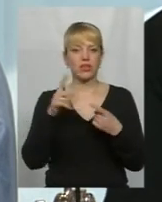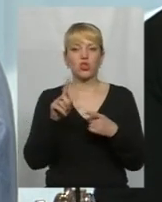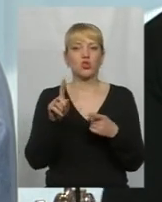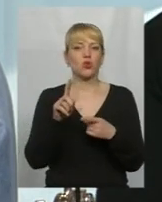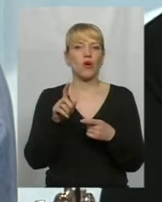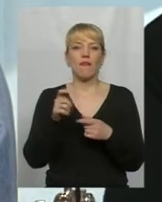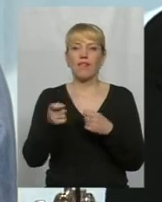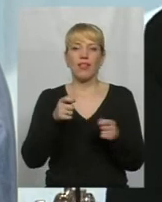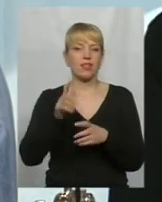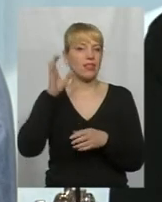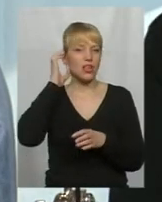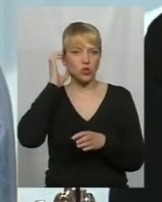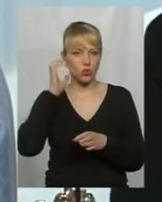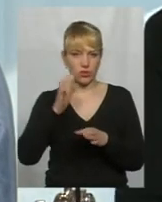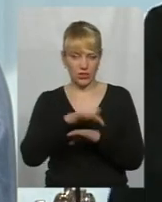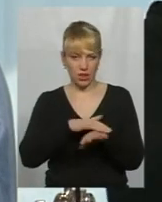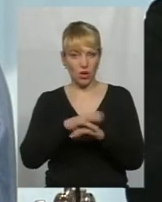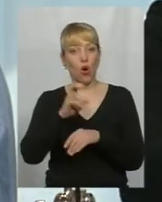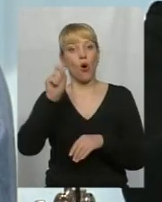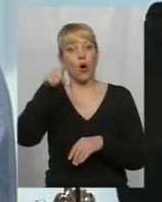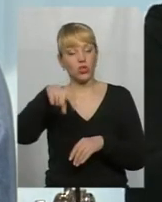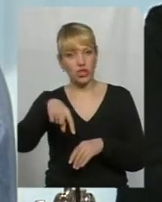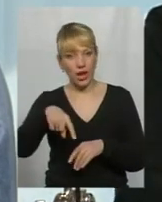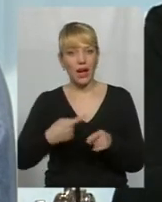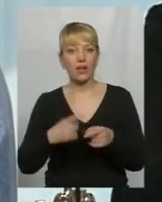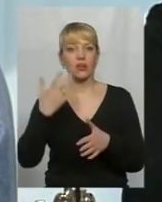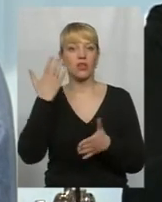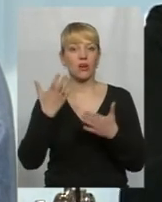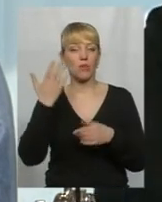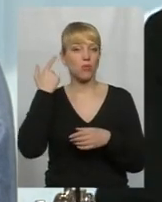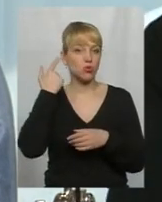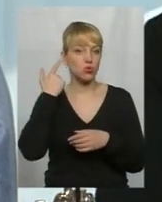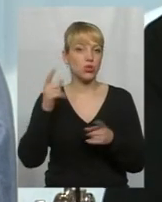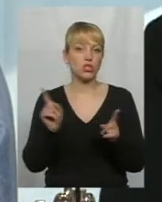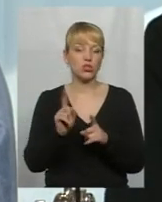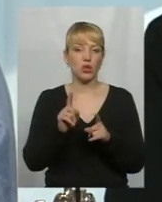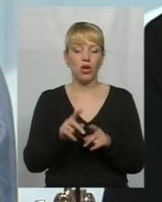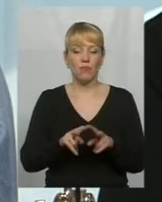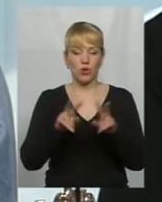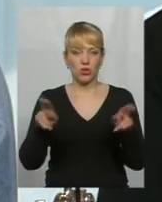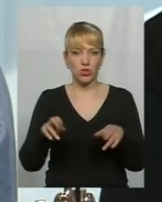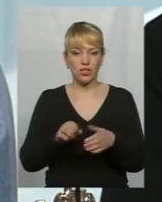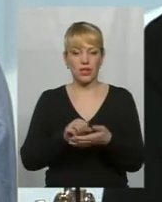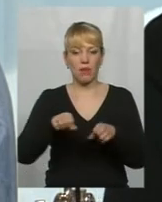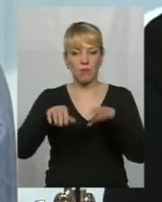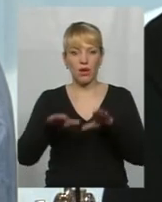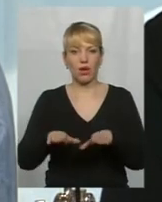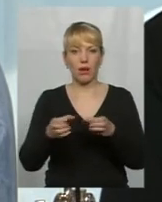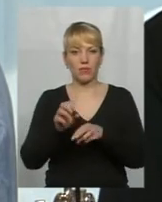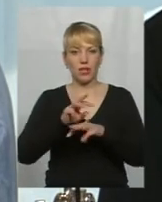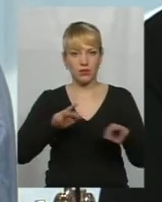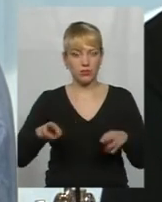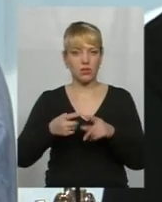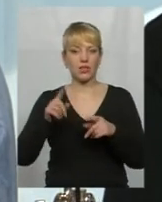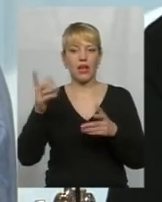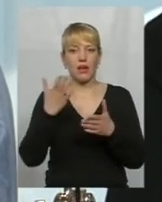дослухається до народу. От, хоча, коли ми оце зараз почули про те, що одночасно вийшла постанова уряду, яка, мабуть, більше